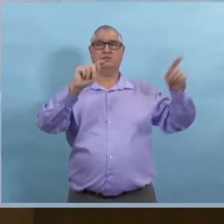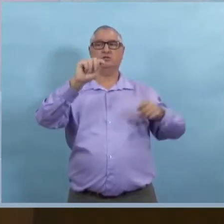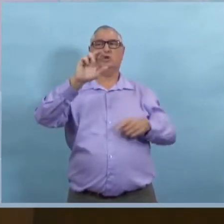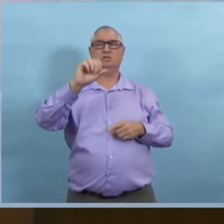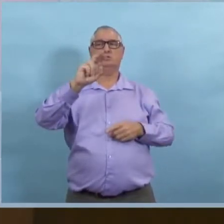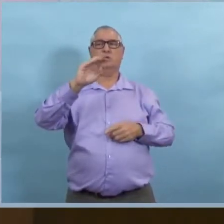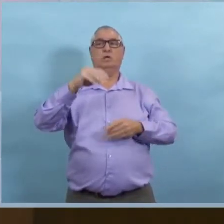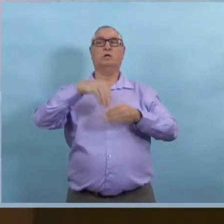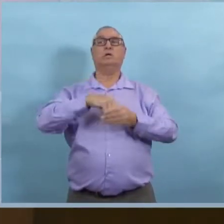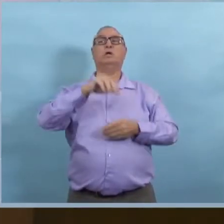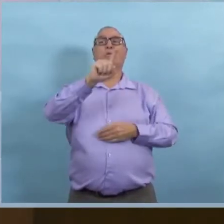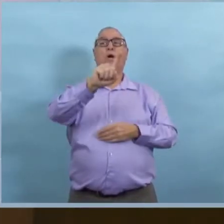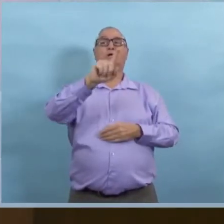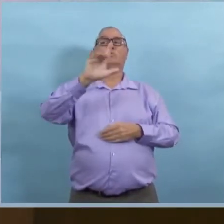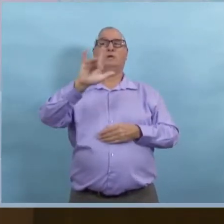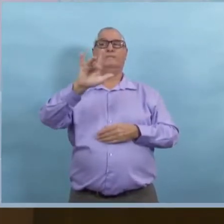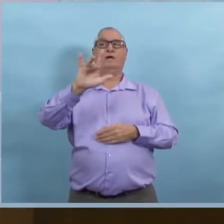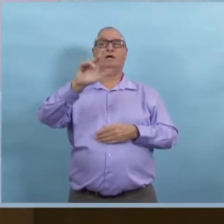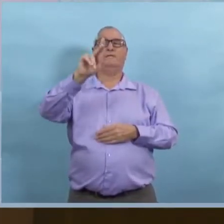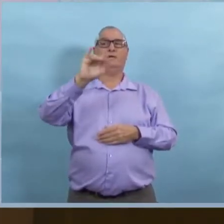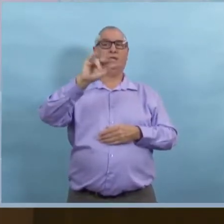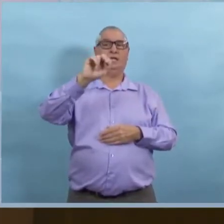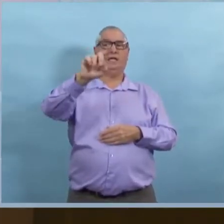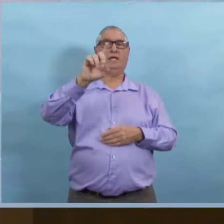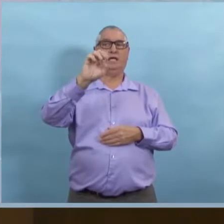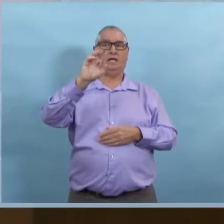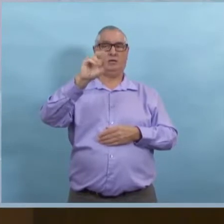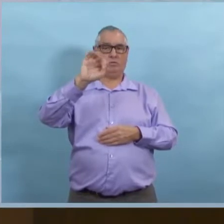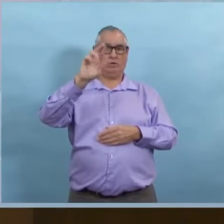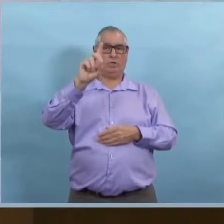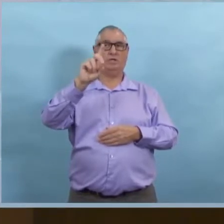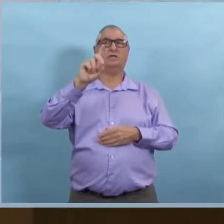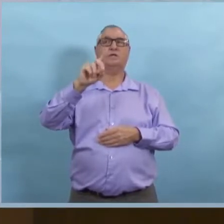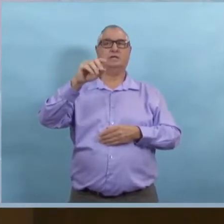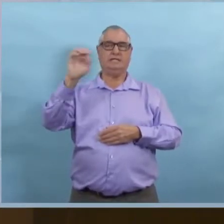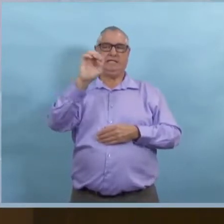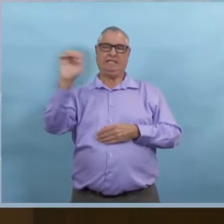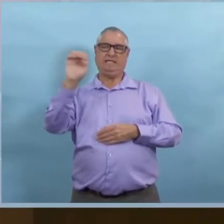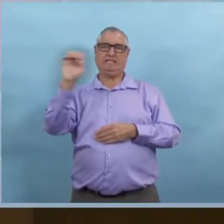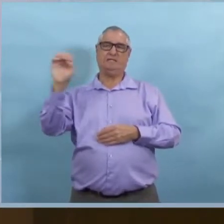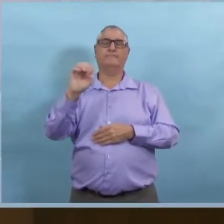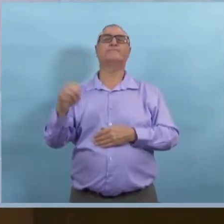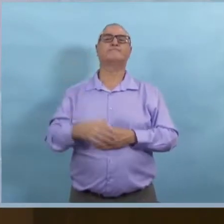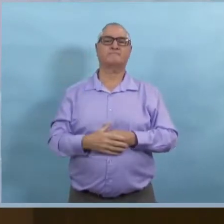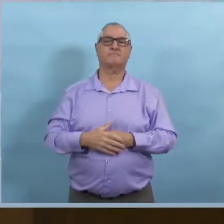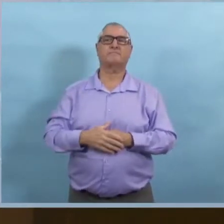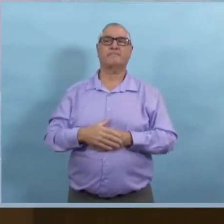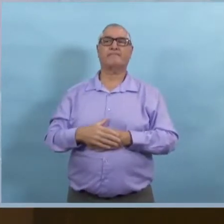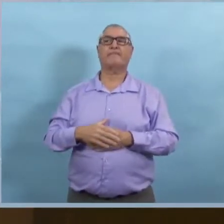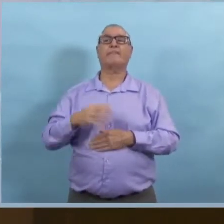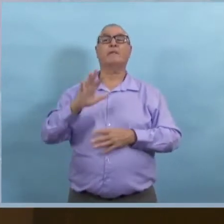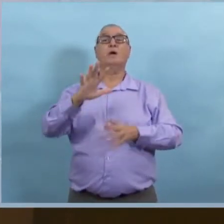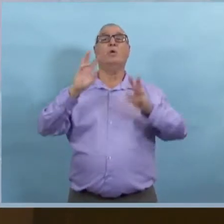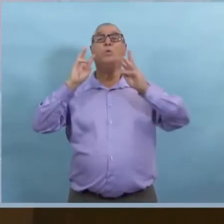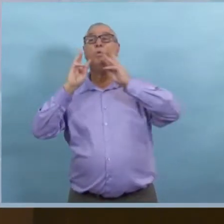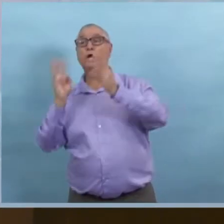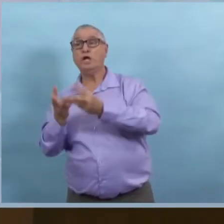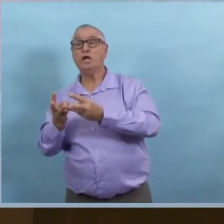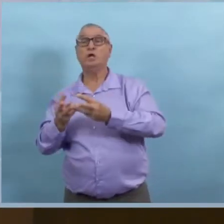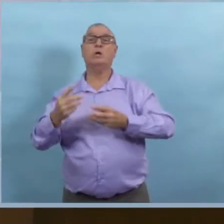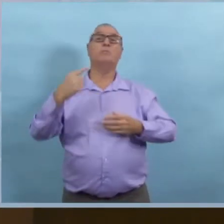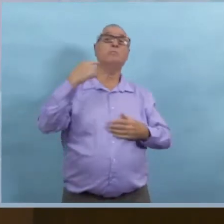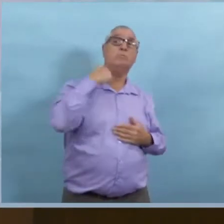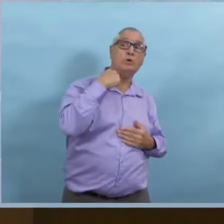1066 Nairn et 1180 Portage. Il va y avoir de nouveaux sites de dépistage